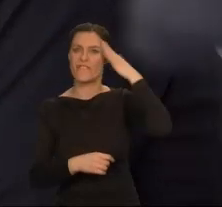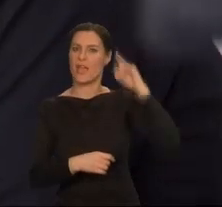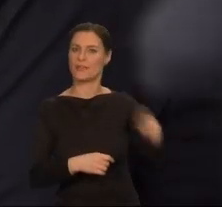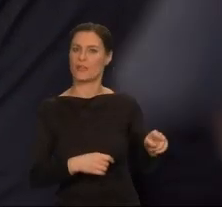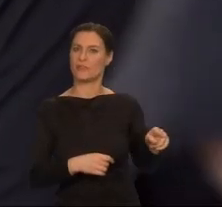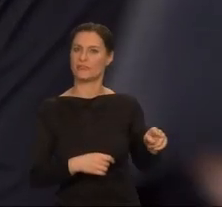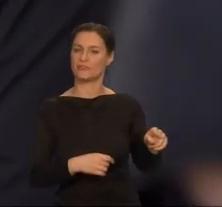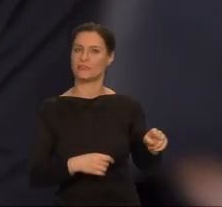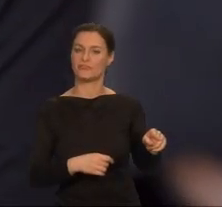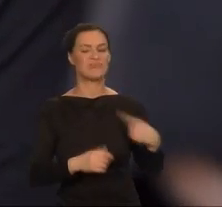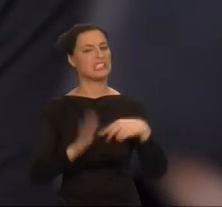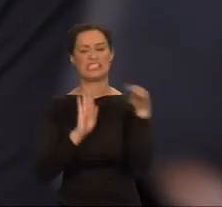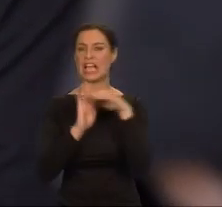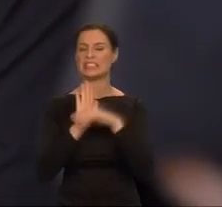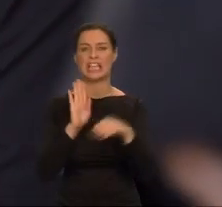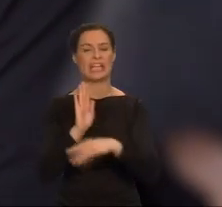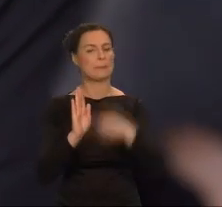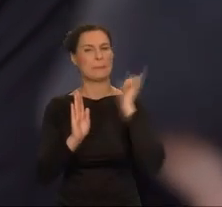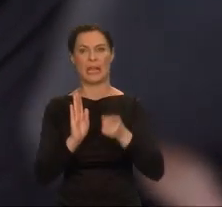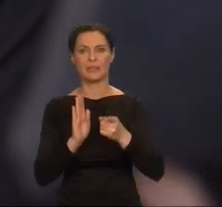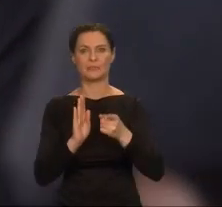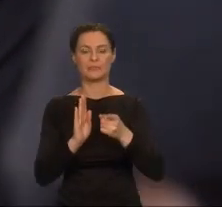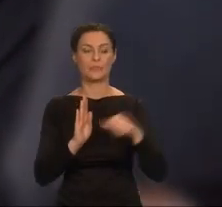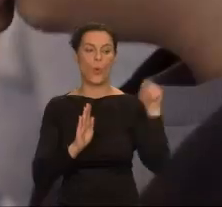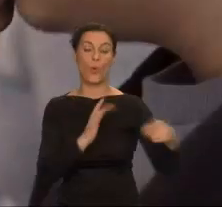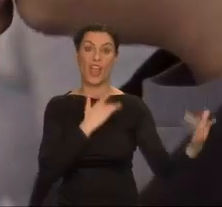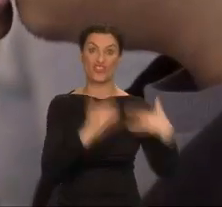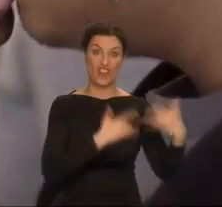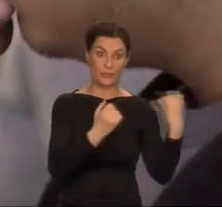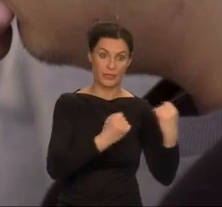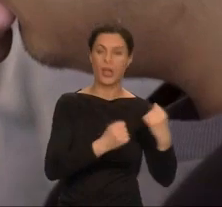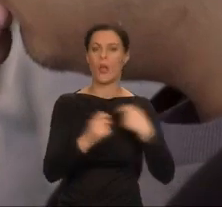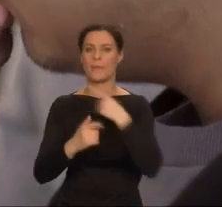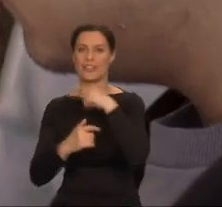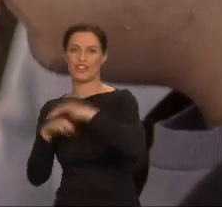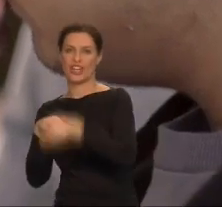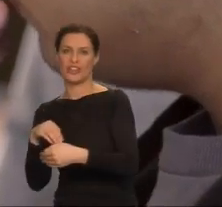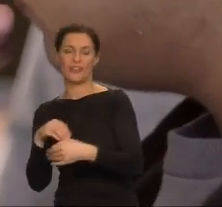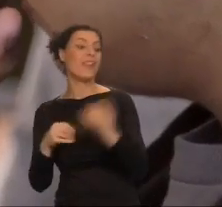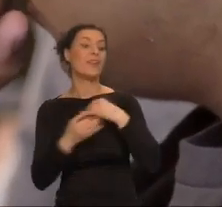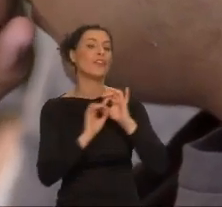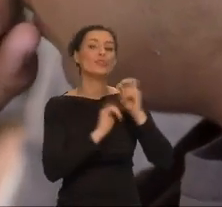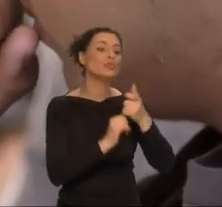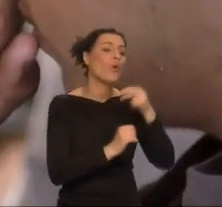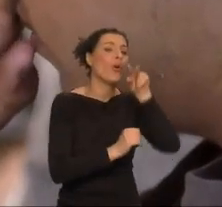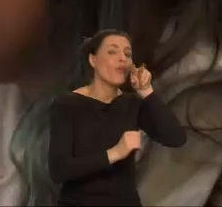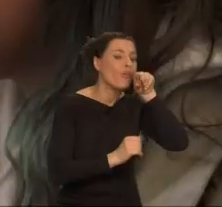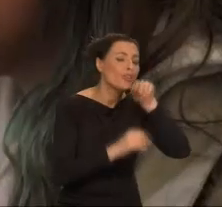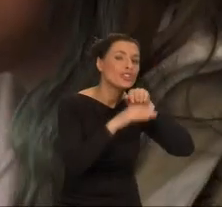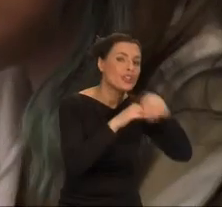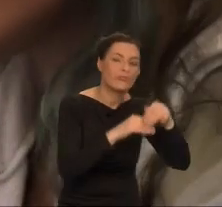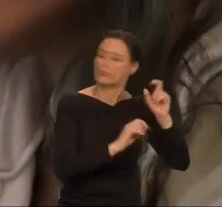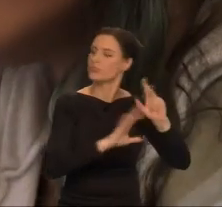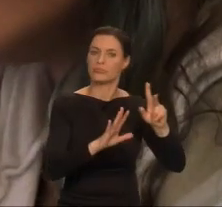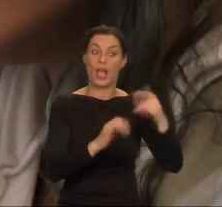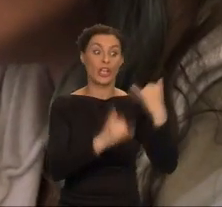Zasady są surowe i bezwzględne. Do dziecka nie wolno nawet odezwać się życzliwie. Gdy opuści piwnicę,